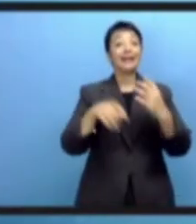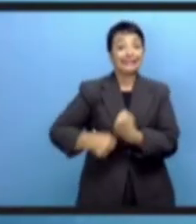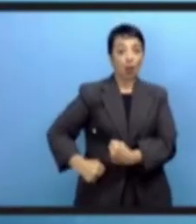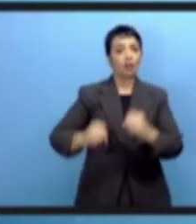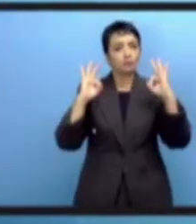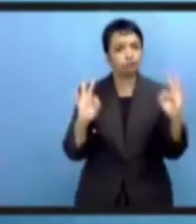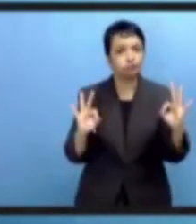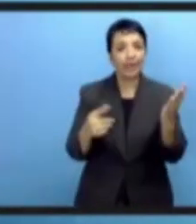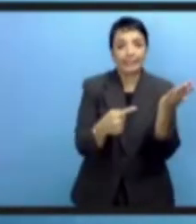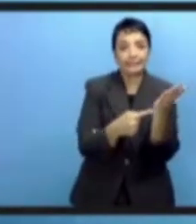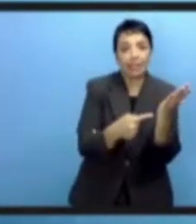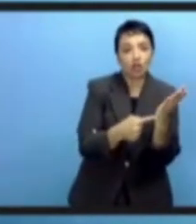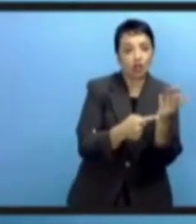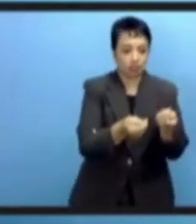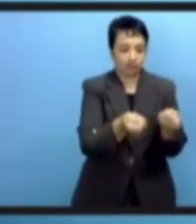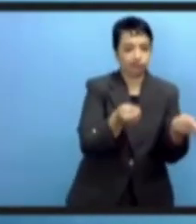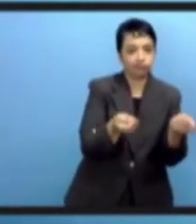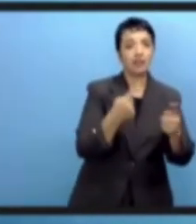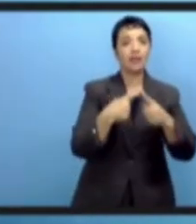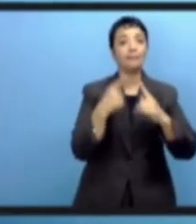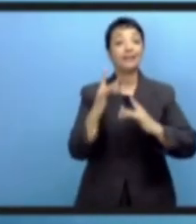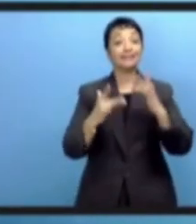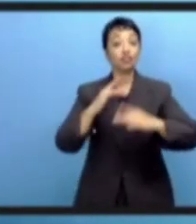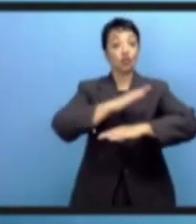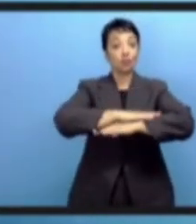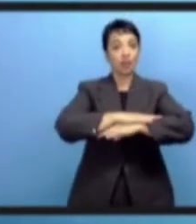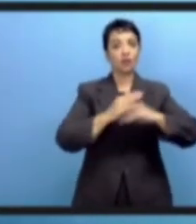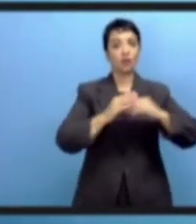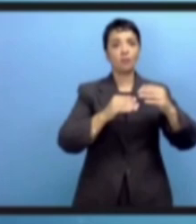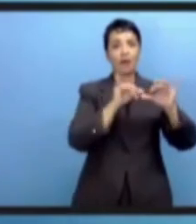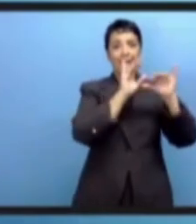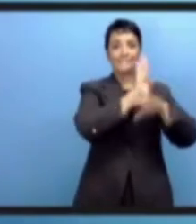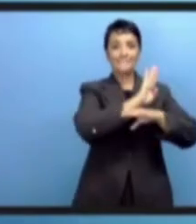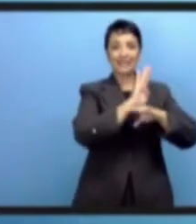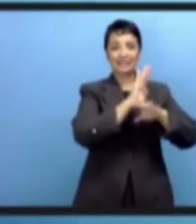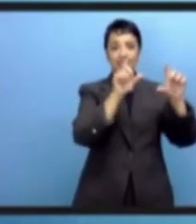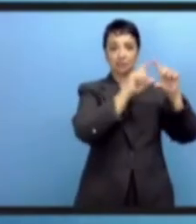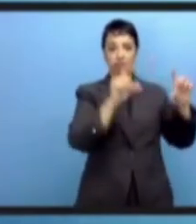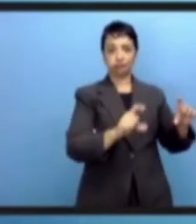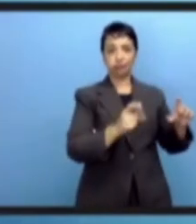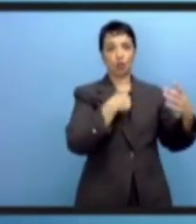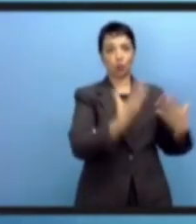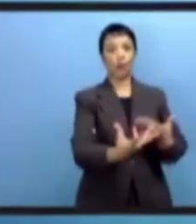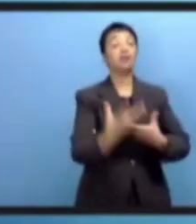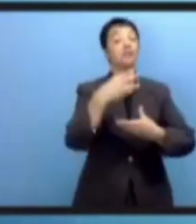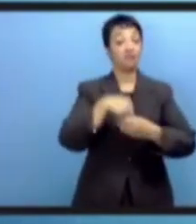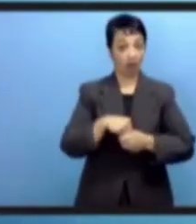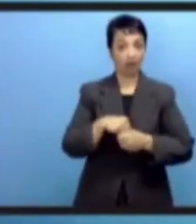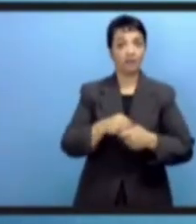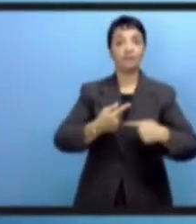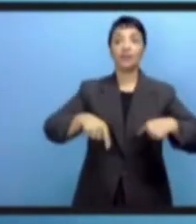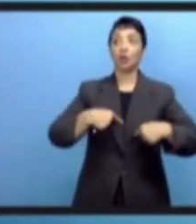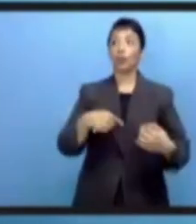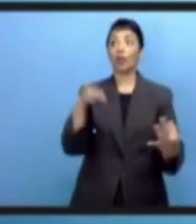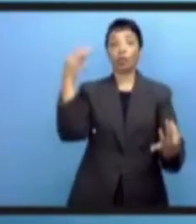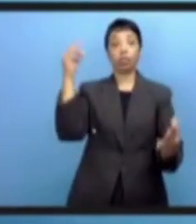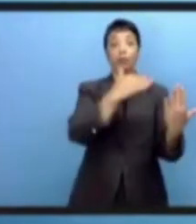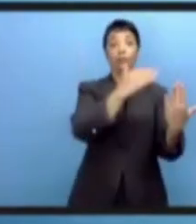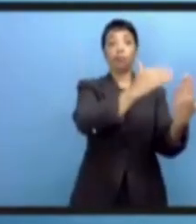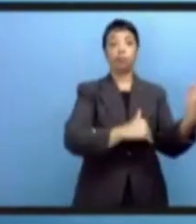государства-члены ЮНЕСКО, гражданское общество, члены научного сообщества, исследовательские институты,